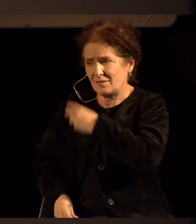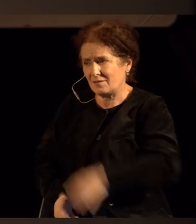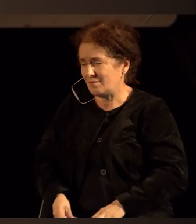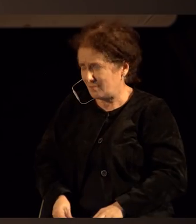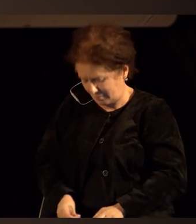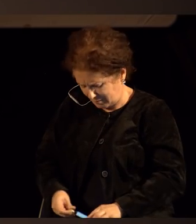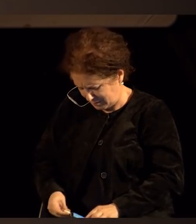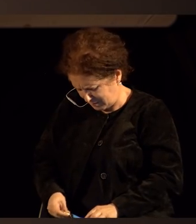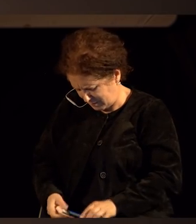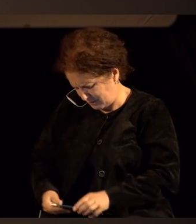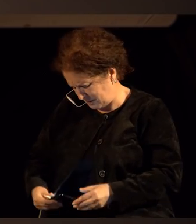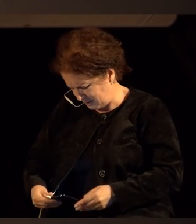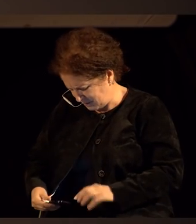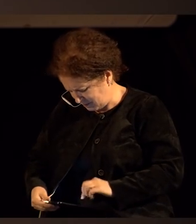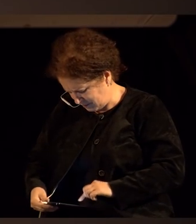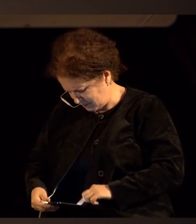ПЕСНЕО